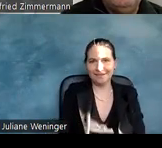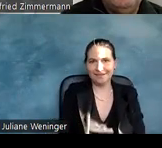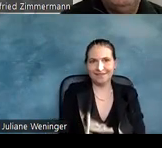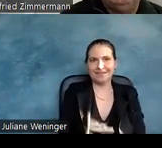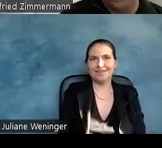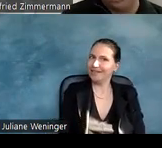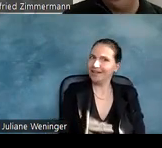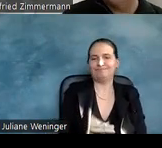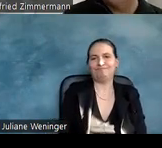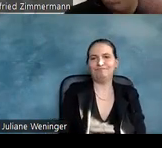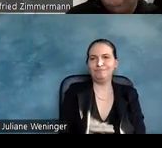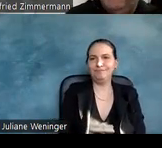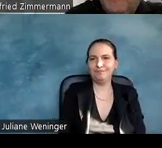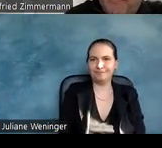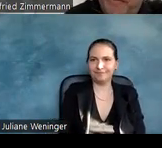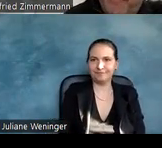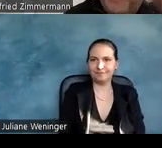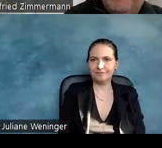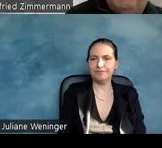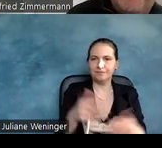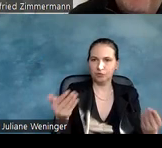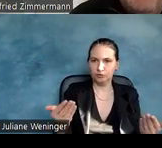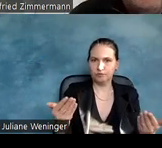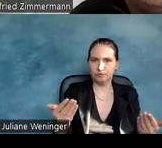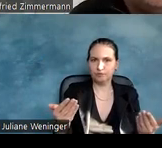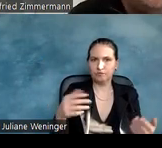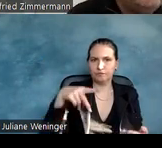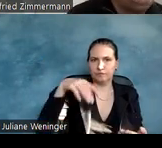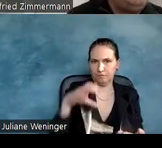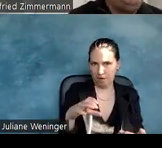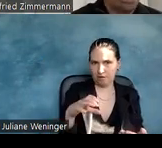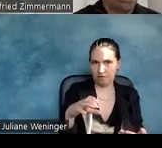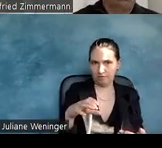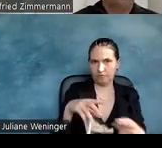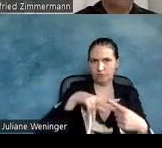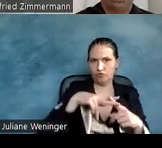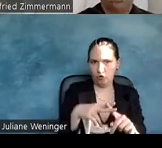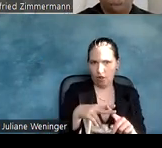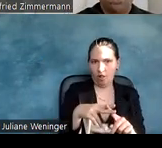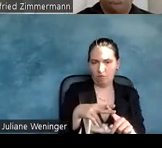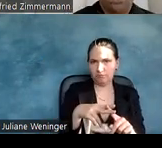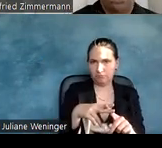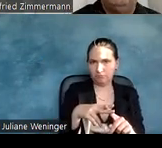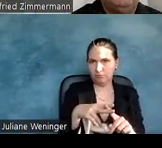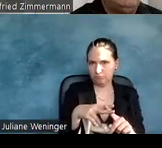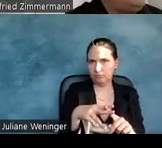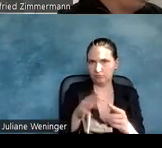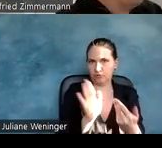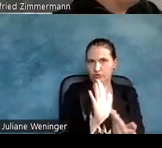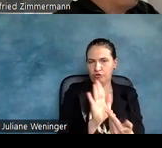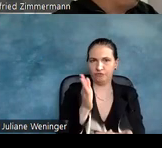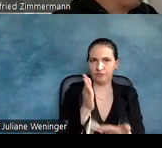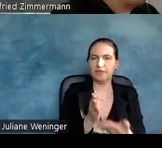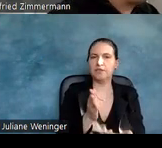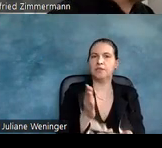ja, das war BDF Pack Tool, wenn ihr Fragen habt, gerne.